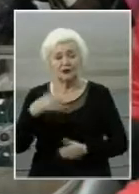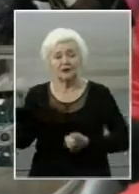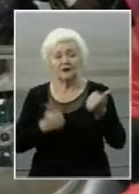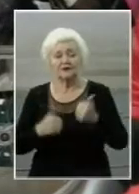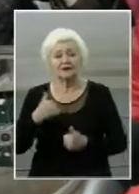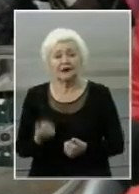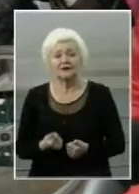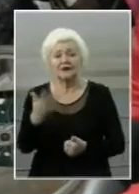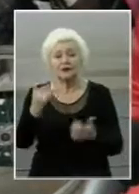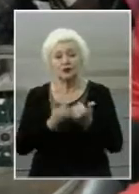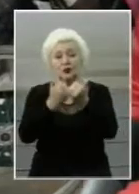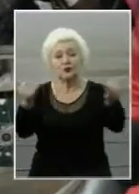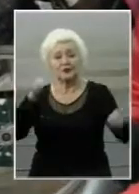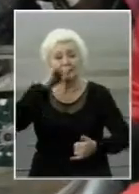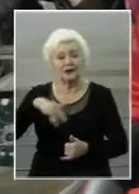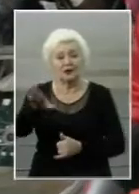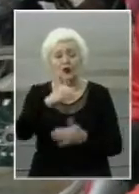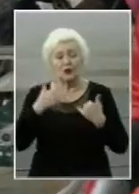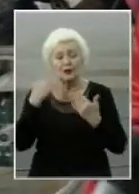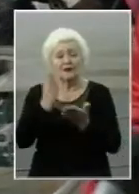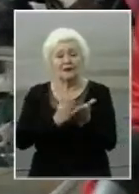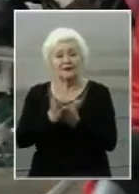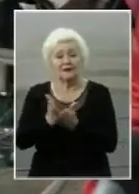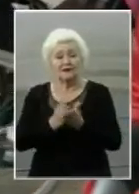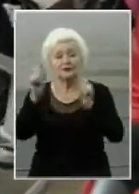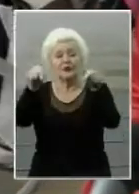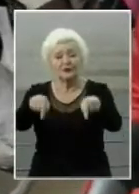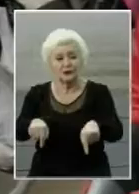Я неодноразовий призер України. В мене є заслуги в цьому.